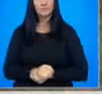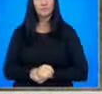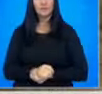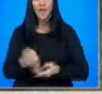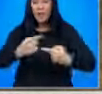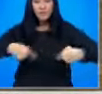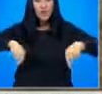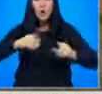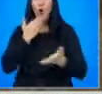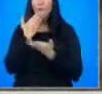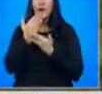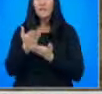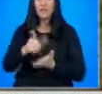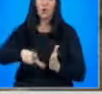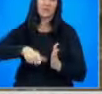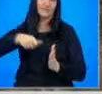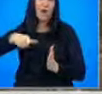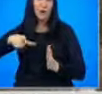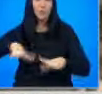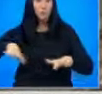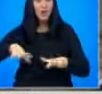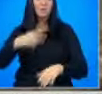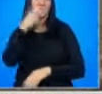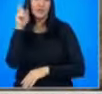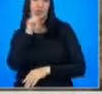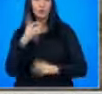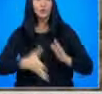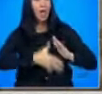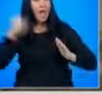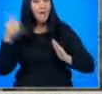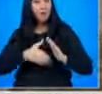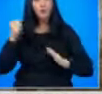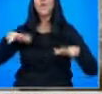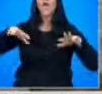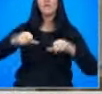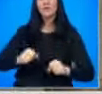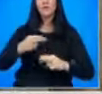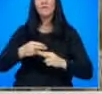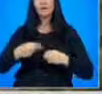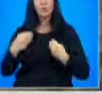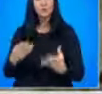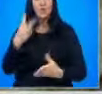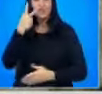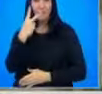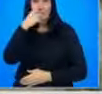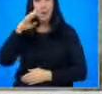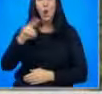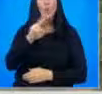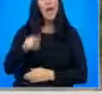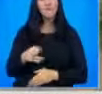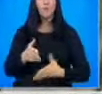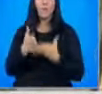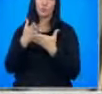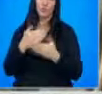В района е обявено извънаредно положение. Около 200 души са евакуирани. Властите в Рим отпуснаха 2 милиона евро в помощ на